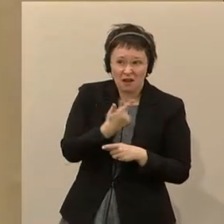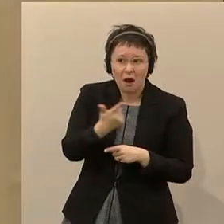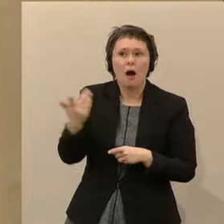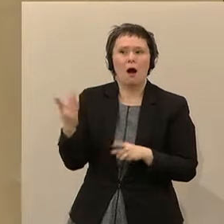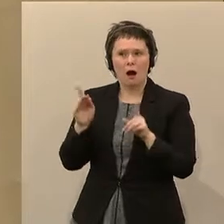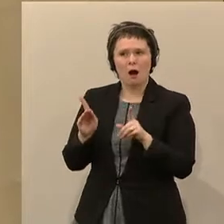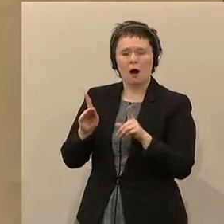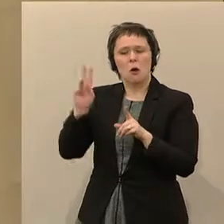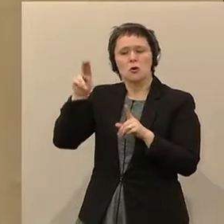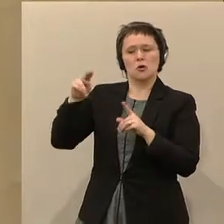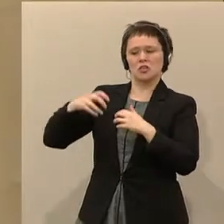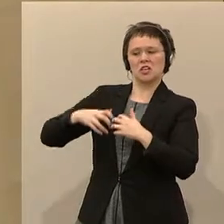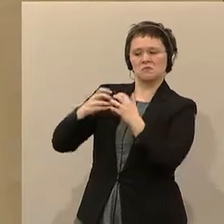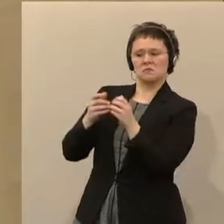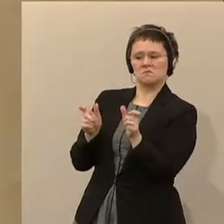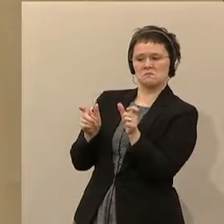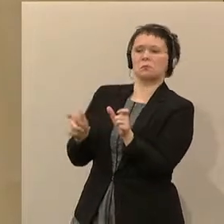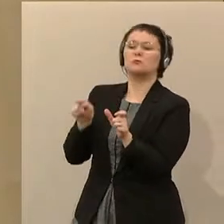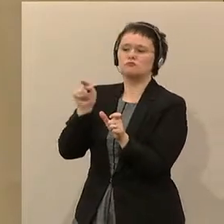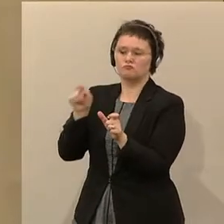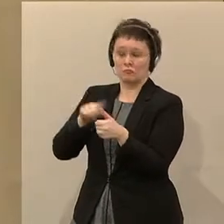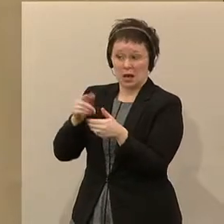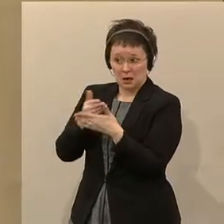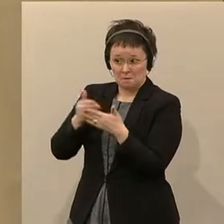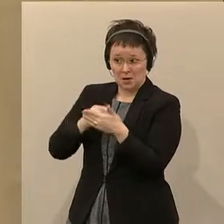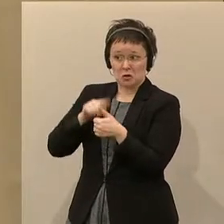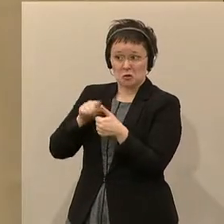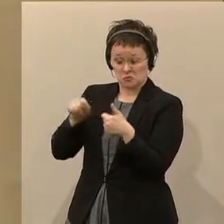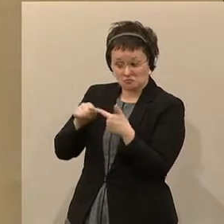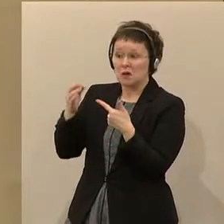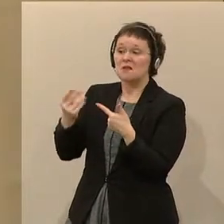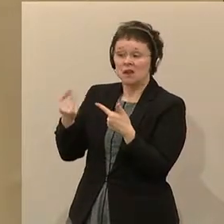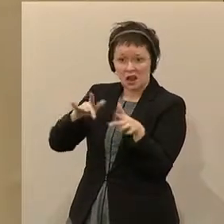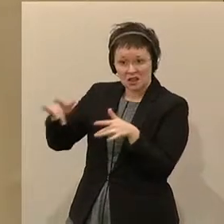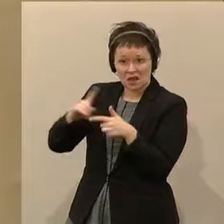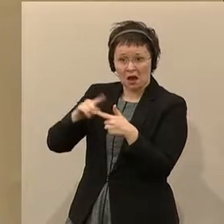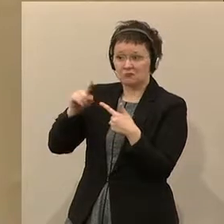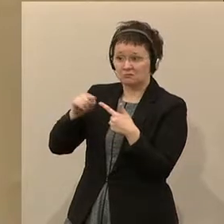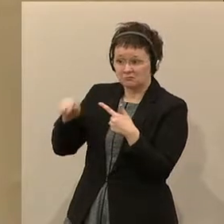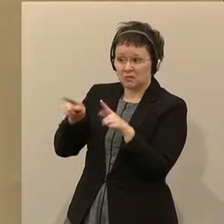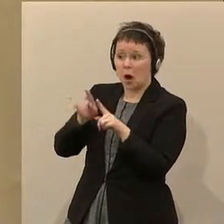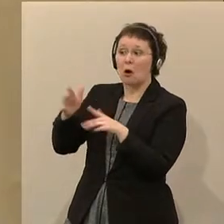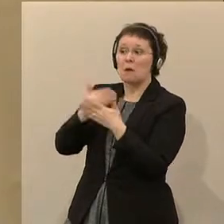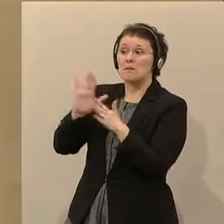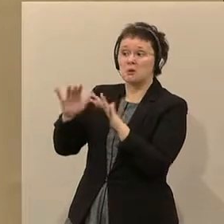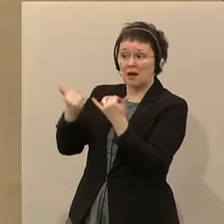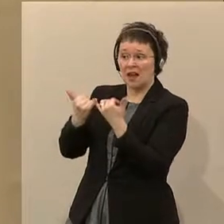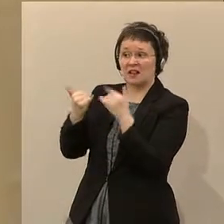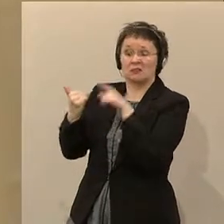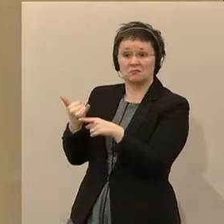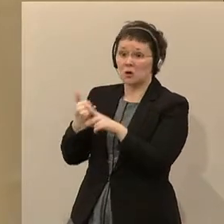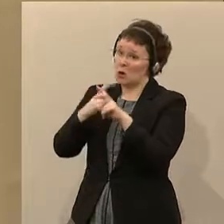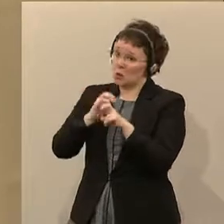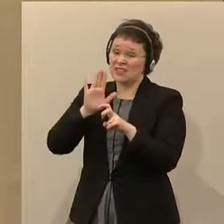klar Bildung vom Börserl und der Eltern abhängig macht, handelt antiquiert und schadet dem Wissensstandort Österreich.